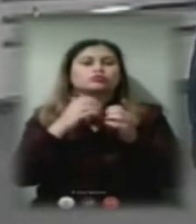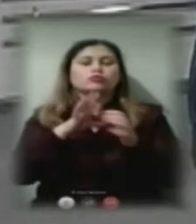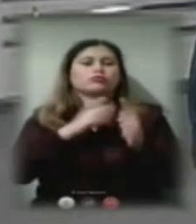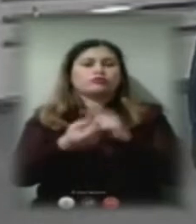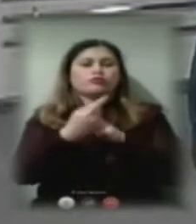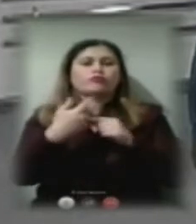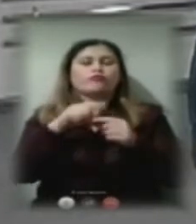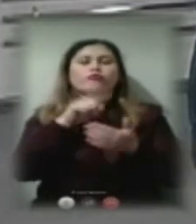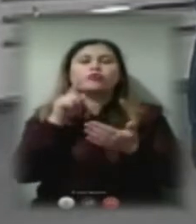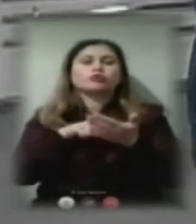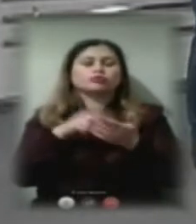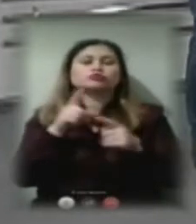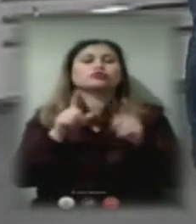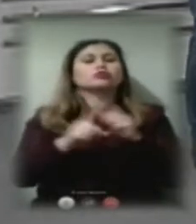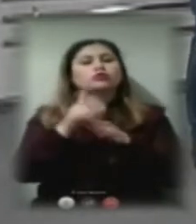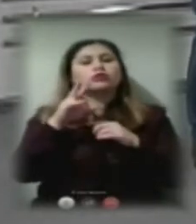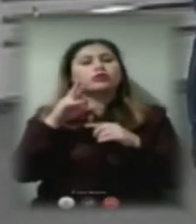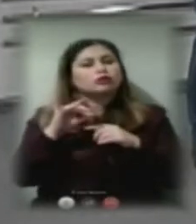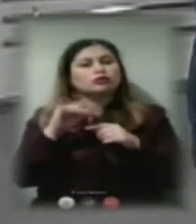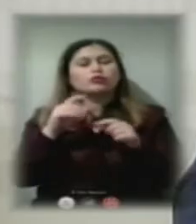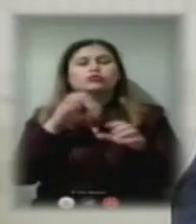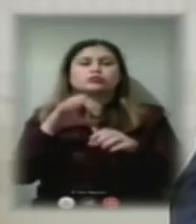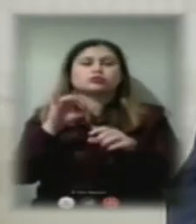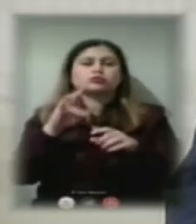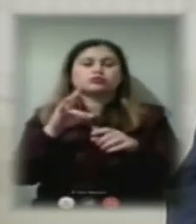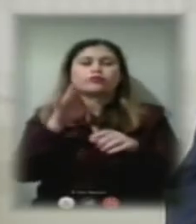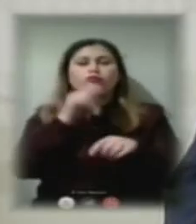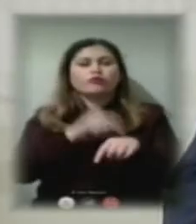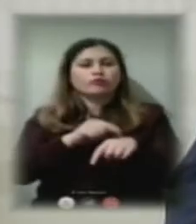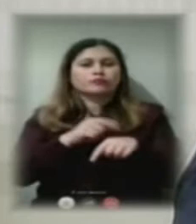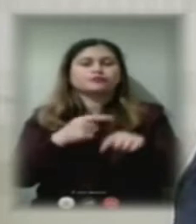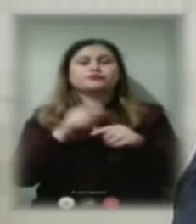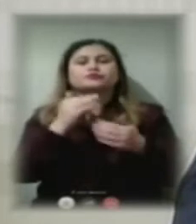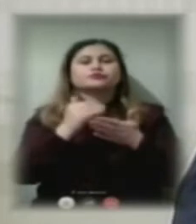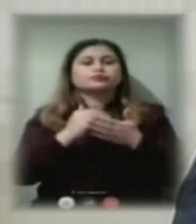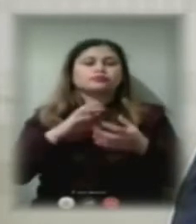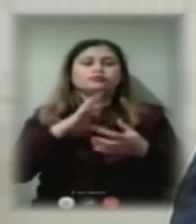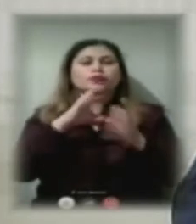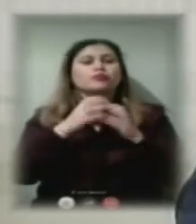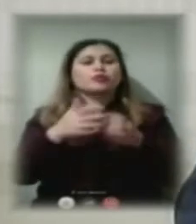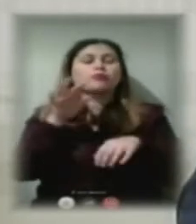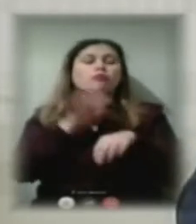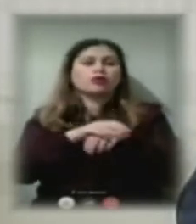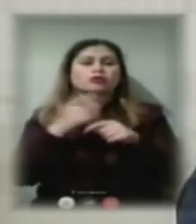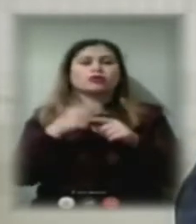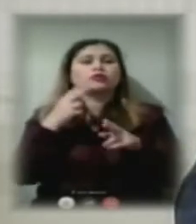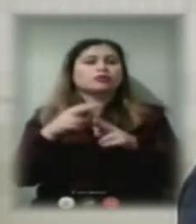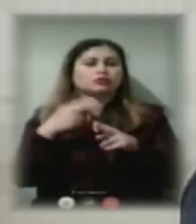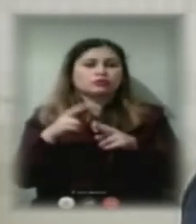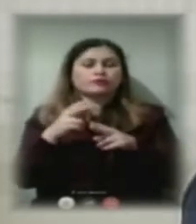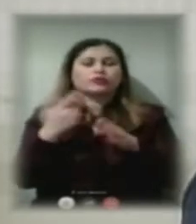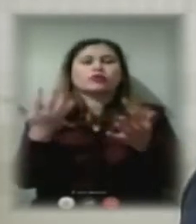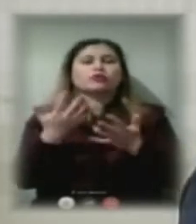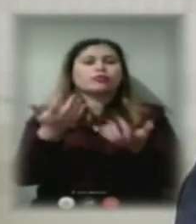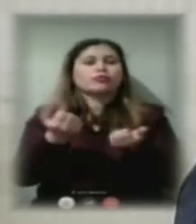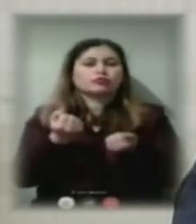з тим? Розпочнеться вчасно опалювальний сезон? Це програма Світового банку, це той кредит, який отримувала